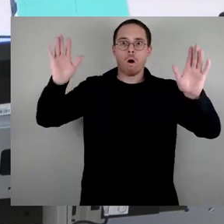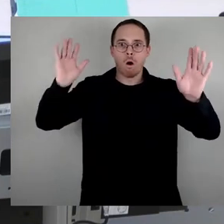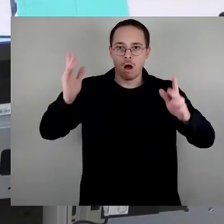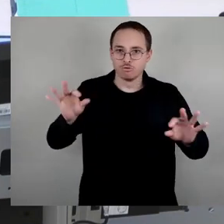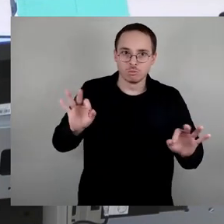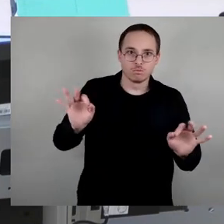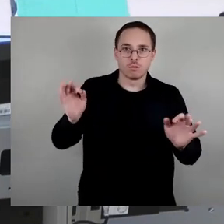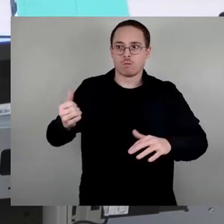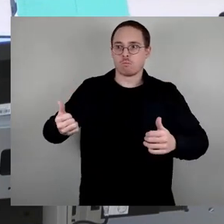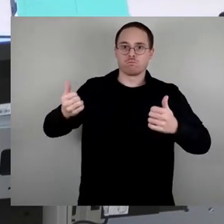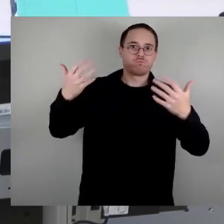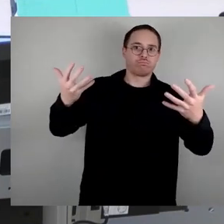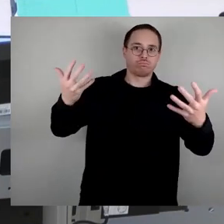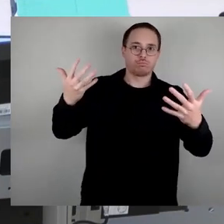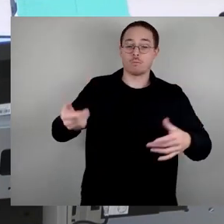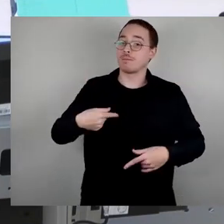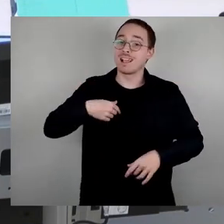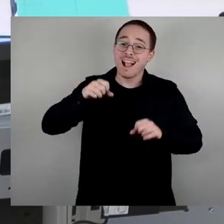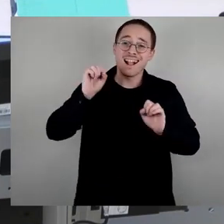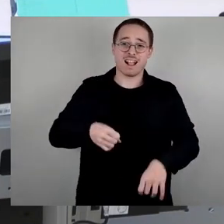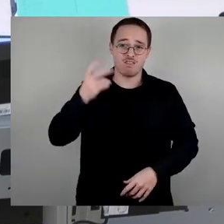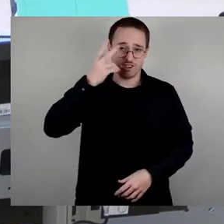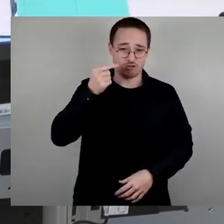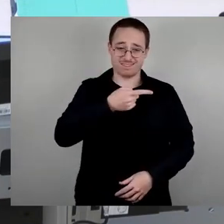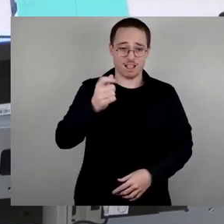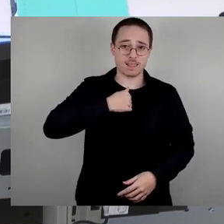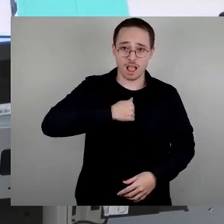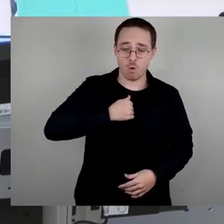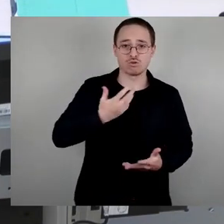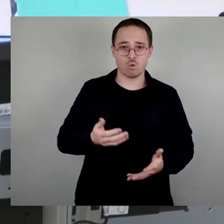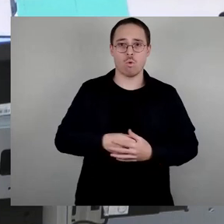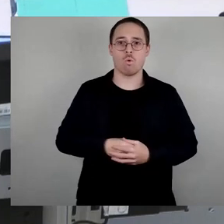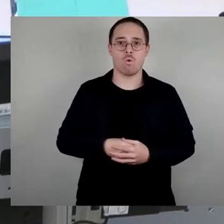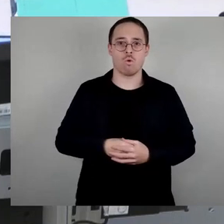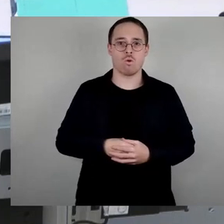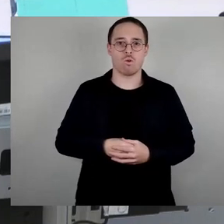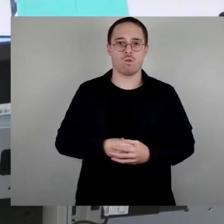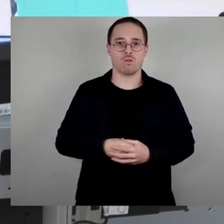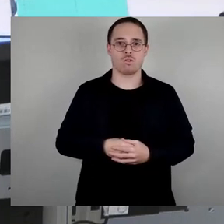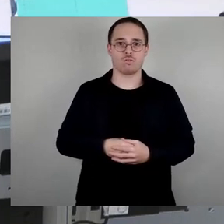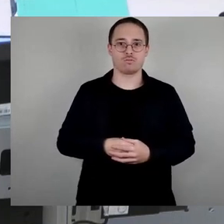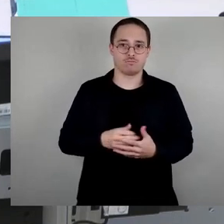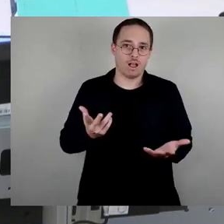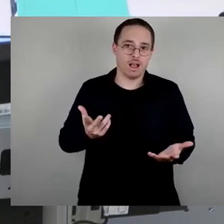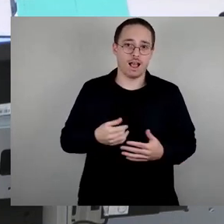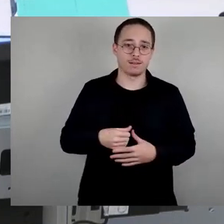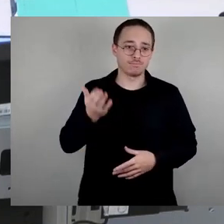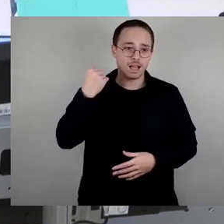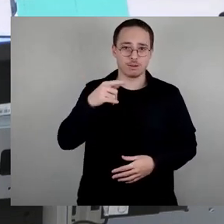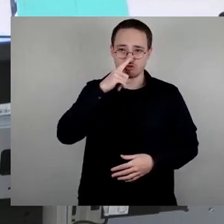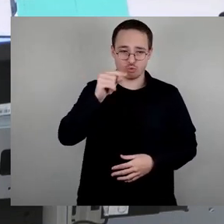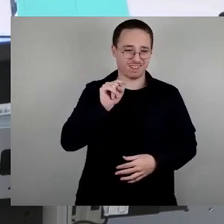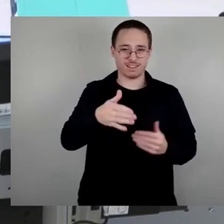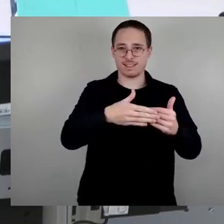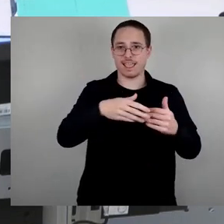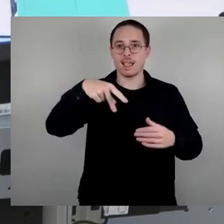nachvollziehen. Ja, naja, Pforzheim ist ungefähr ein Viertel der Bevölkerung auch umgekommen, der damaligen Bevölkerung.